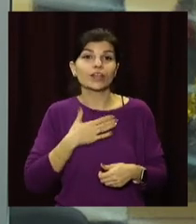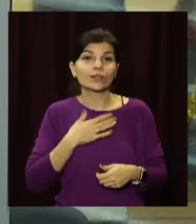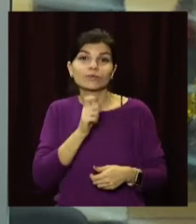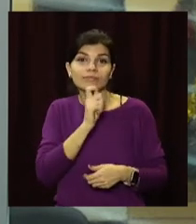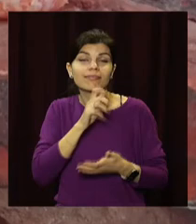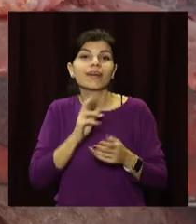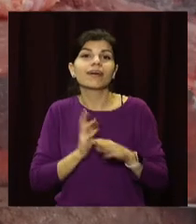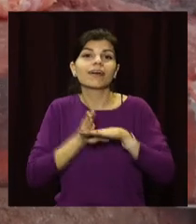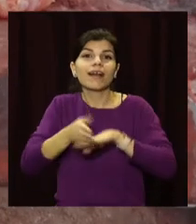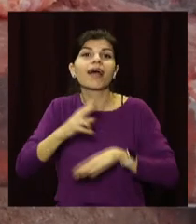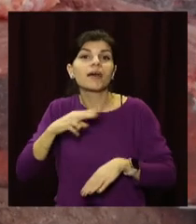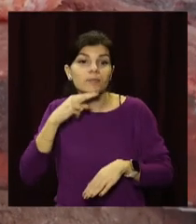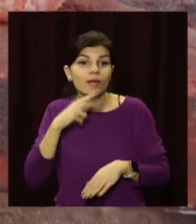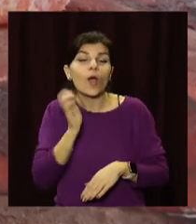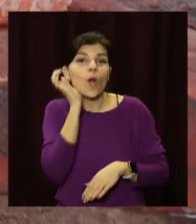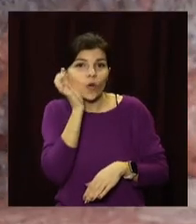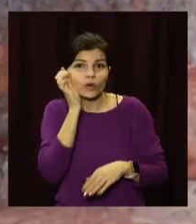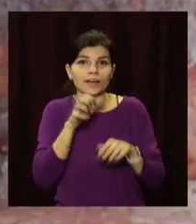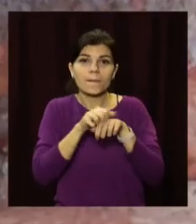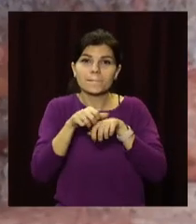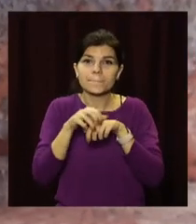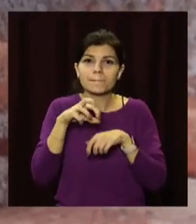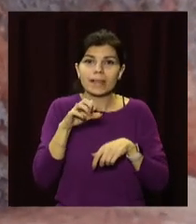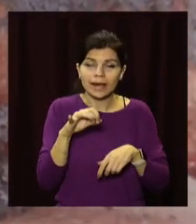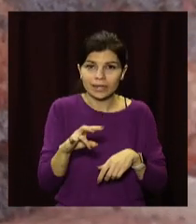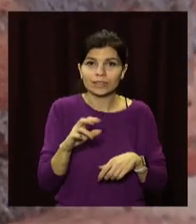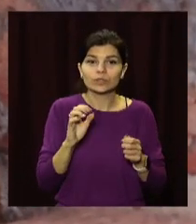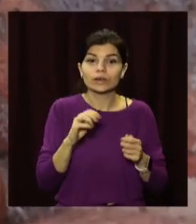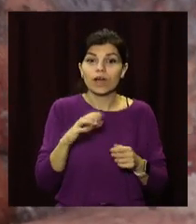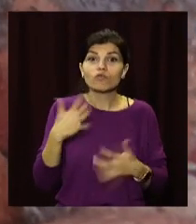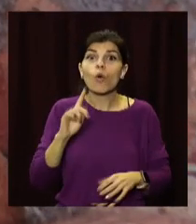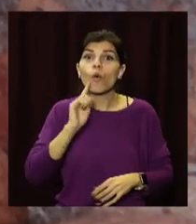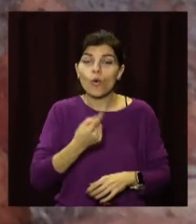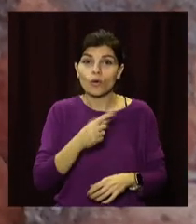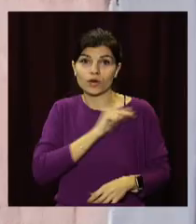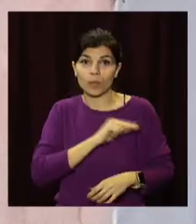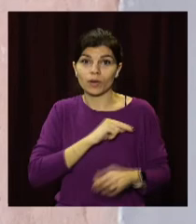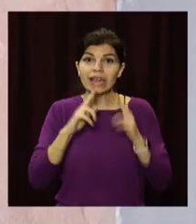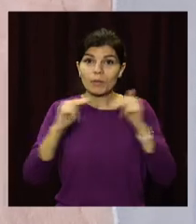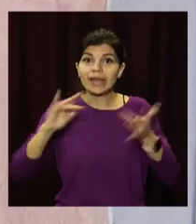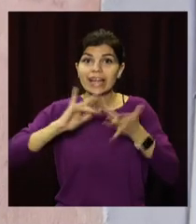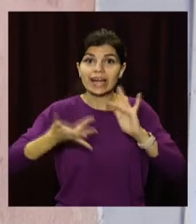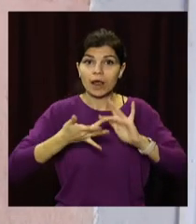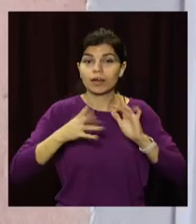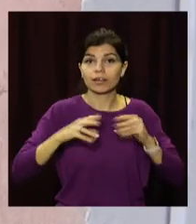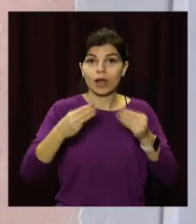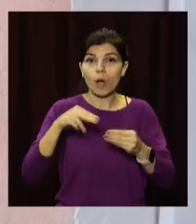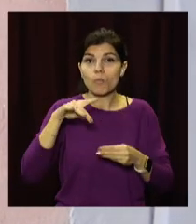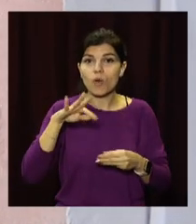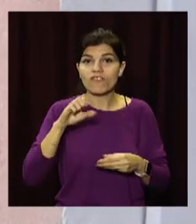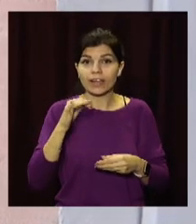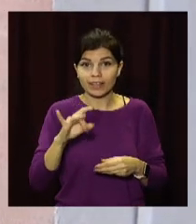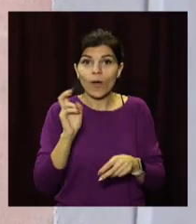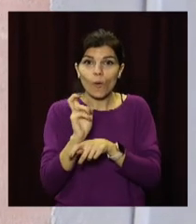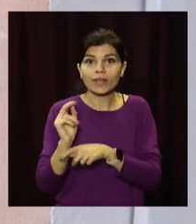Горішки, мандарини, сухофрукти. Уже рік співробітники офісу Дніпровського інтернет-провайдера ходять на роботу із